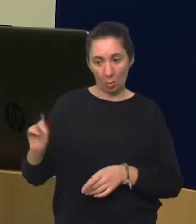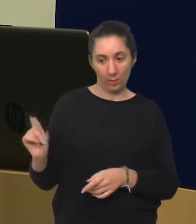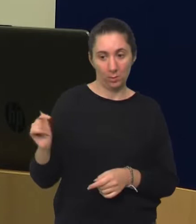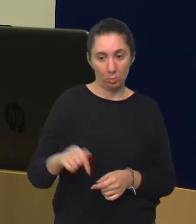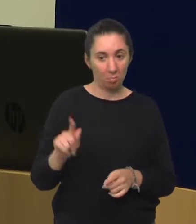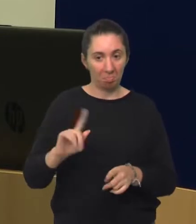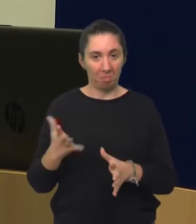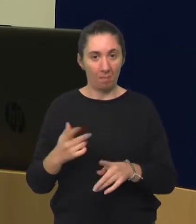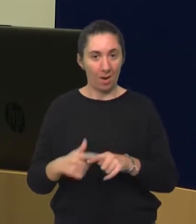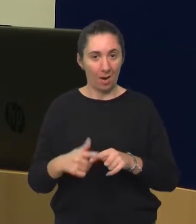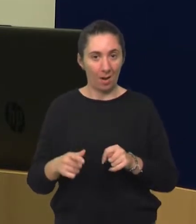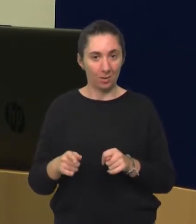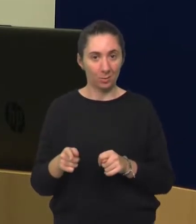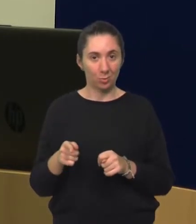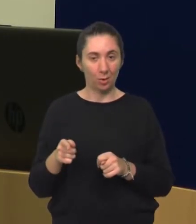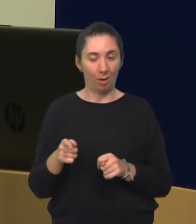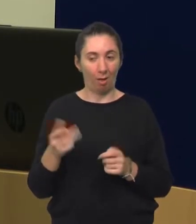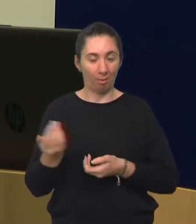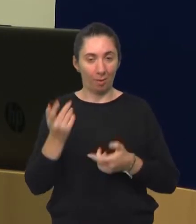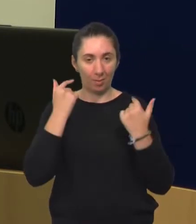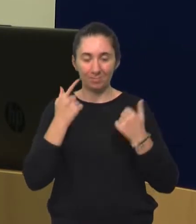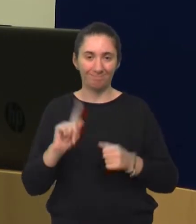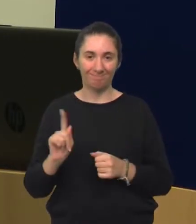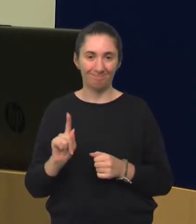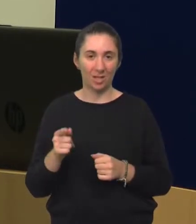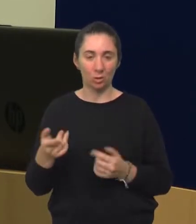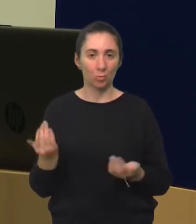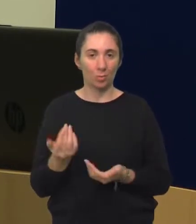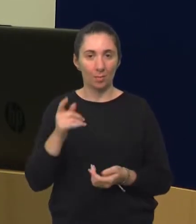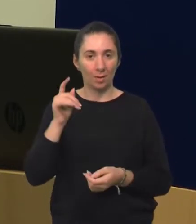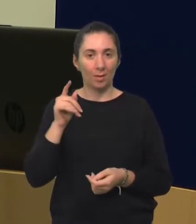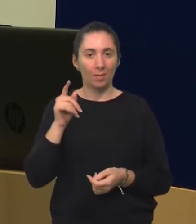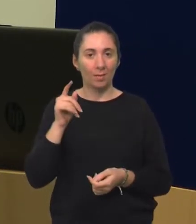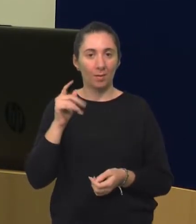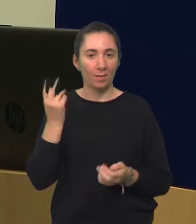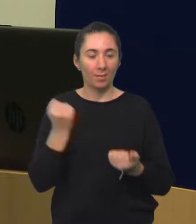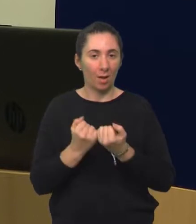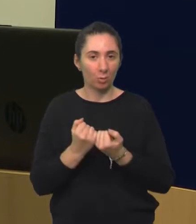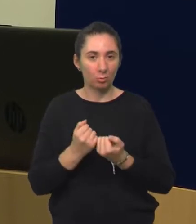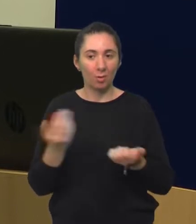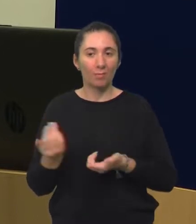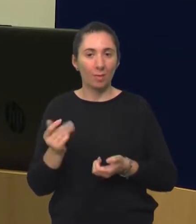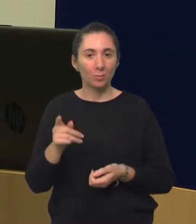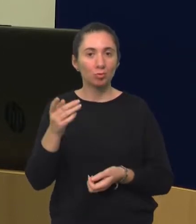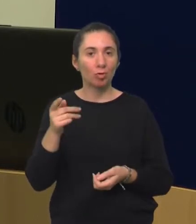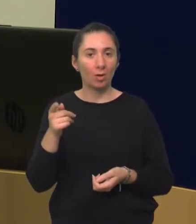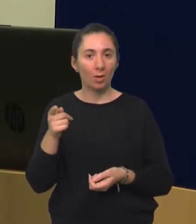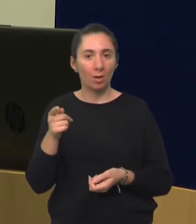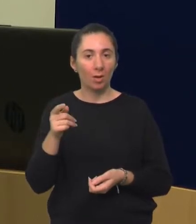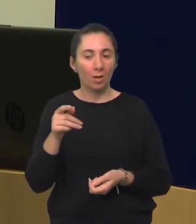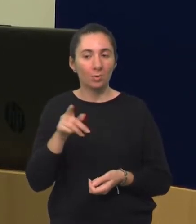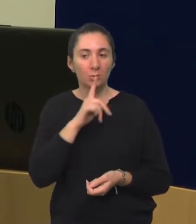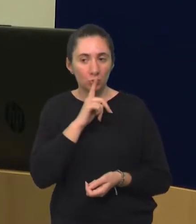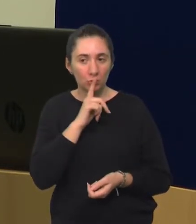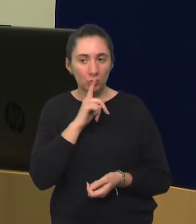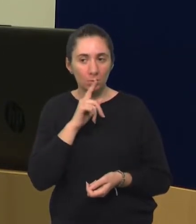došlo da nema razloga da plaće, ne, neće djete to naučiti. Djete će samo jednostavno u nekom trenutku zašutiti, ali ne zato što je svjesno razviju vezu aha,